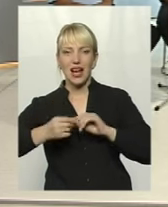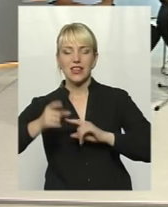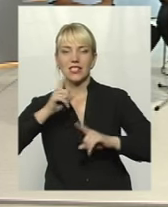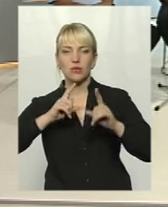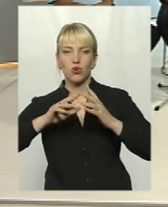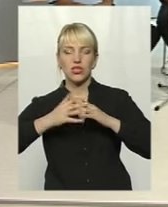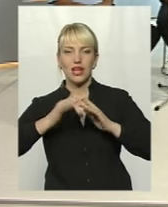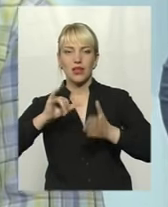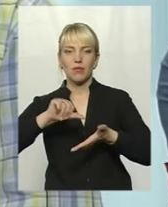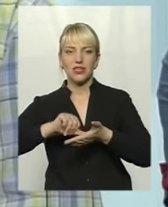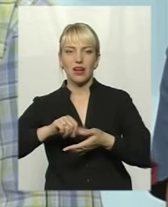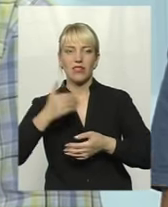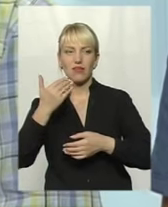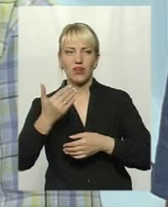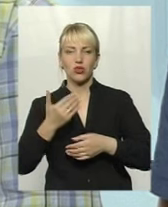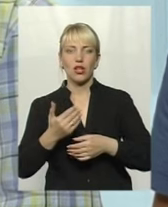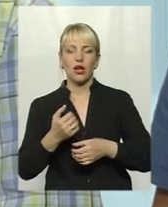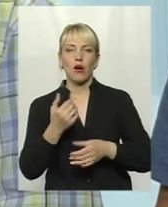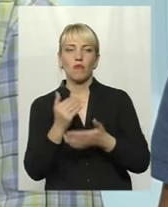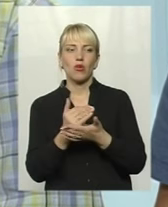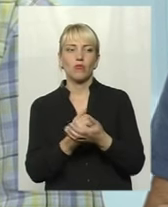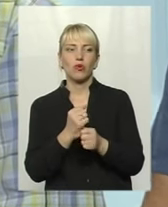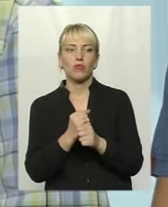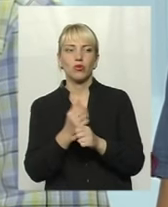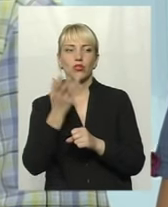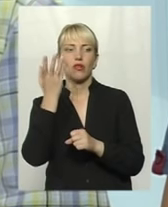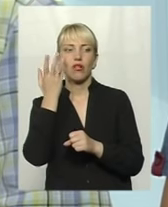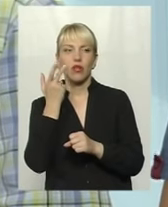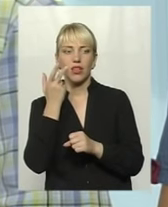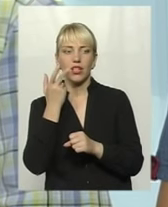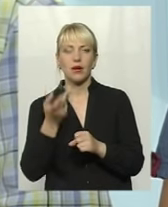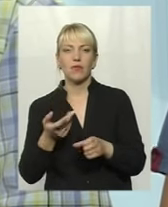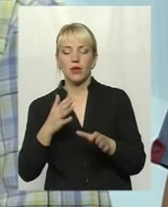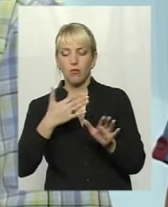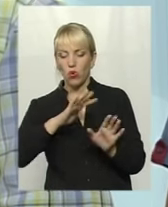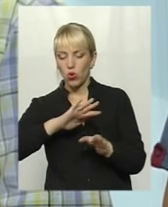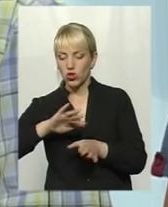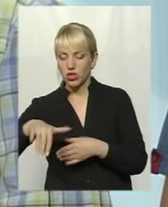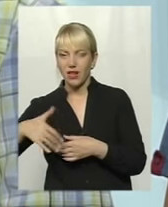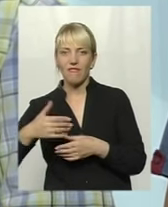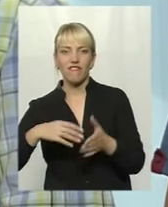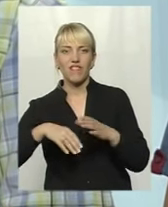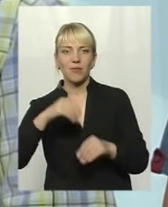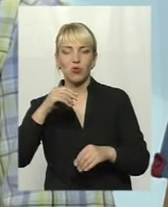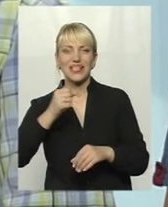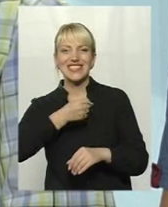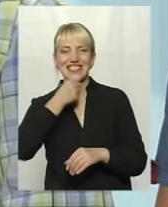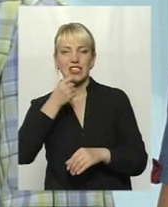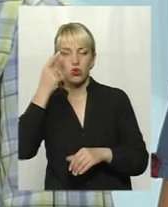та представити на них вашу програму роботи. Коли пройшли вибори старост, ви розумієте, що таке село.